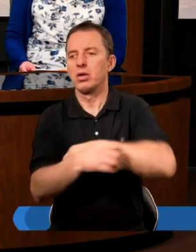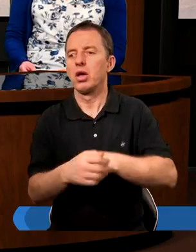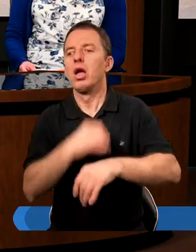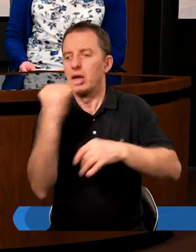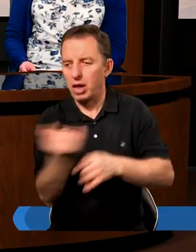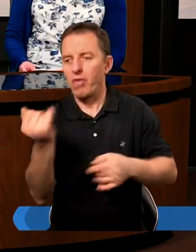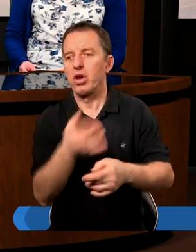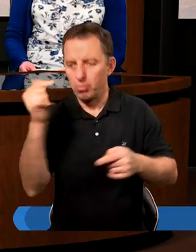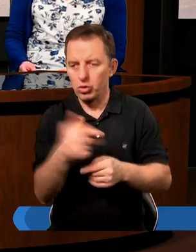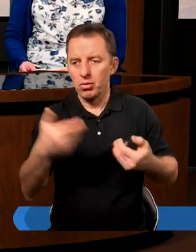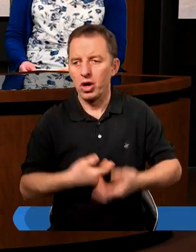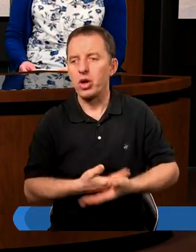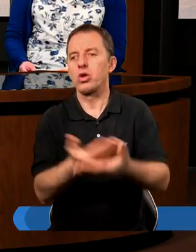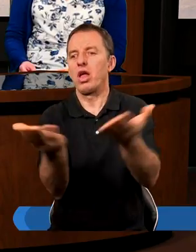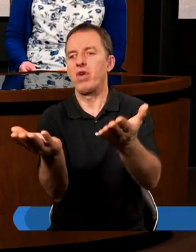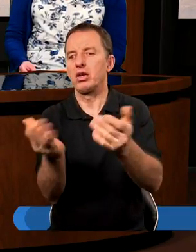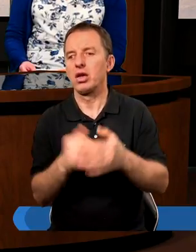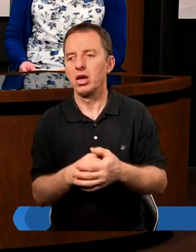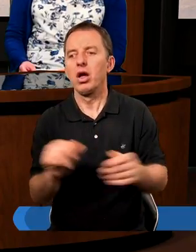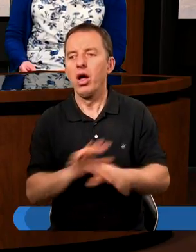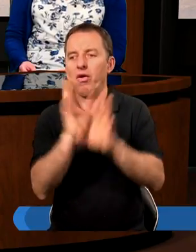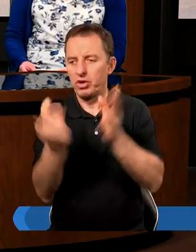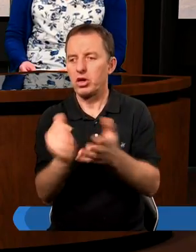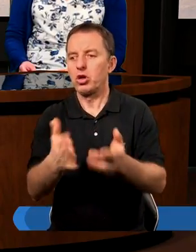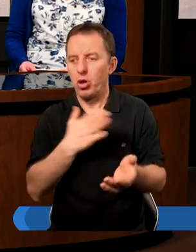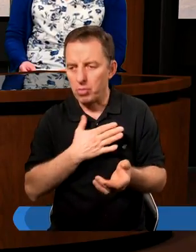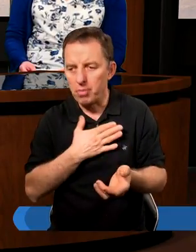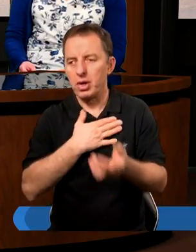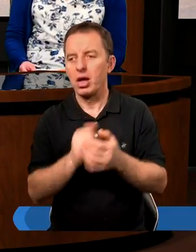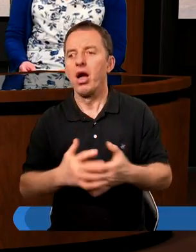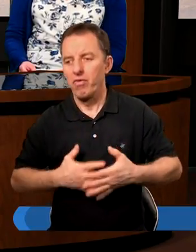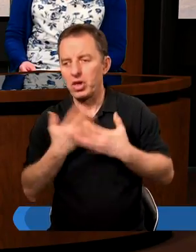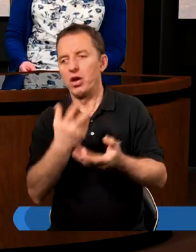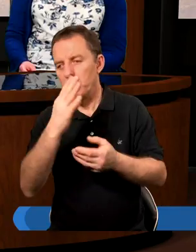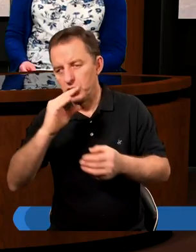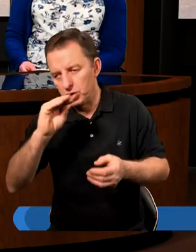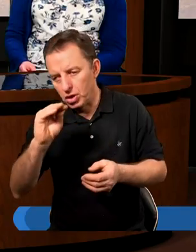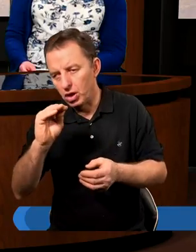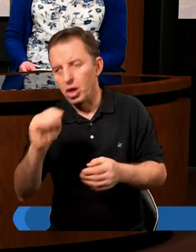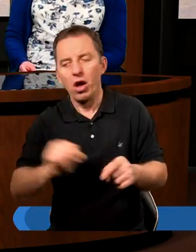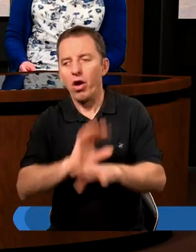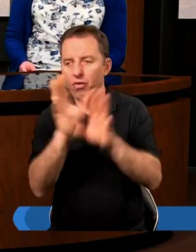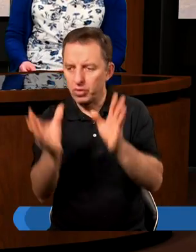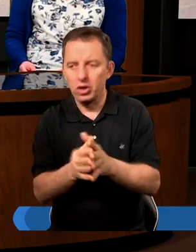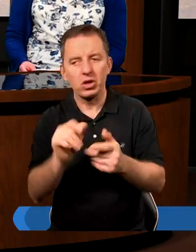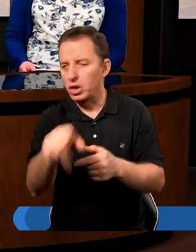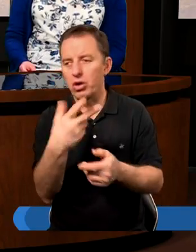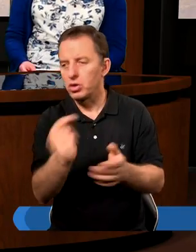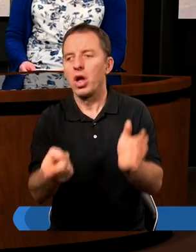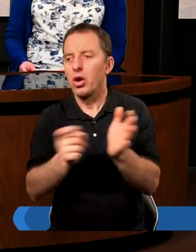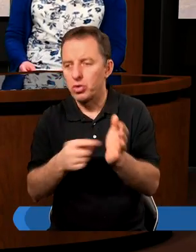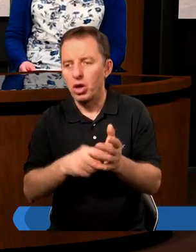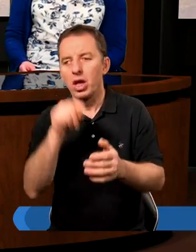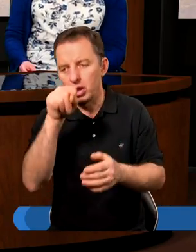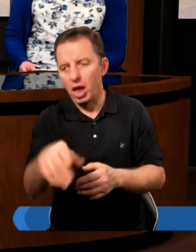Czy zawsze musimy rozdawać wszystko, co mamy? Wydaje mi się, że nie, bo Jezus od wszystkich tego nie żądał.